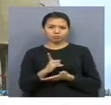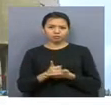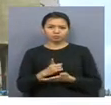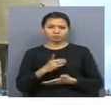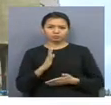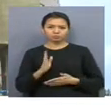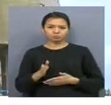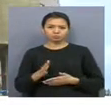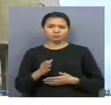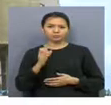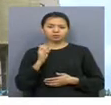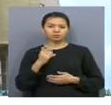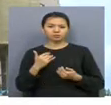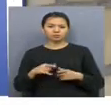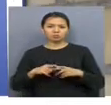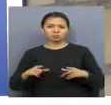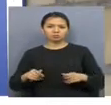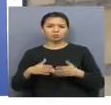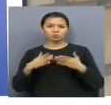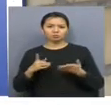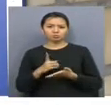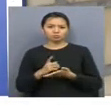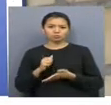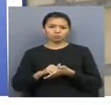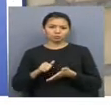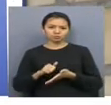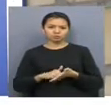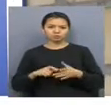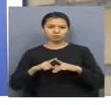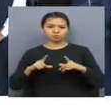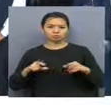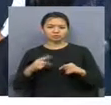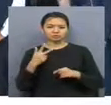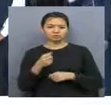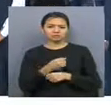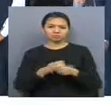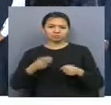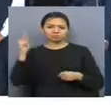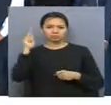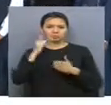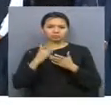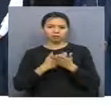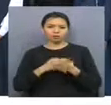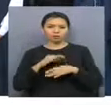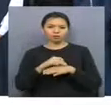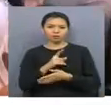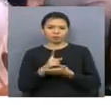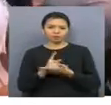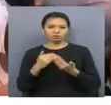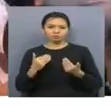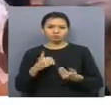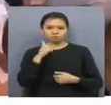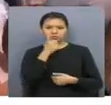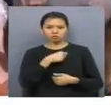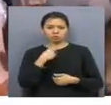Аталмыш мектепте оқушылардың саны көп болу себебінен білім ордасы ұшаусынды оқу жүйесімен жұмыс төге мәжбір. Биылдың